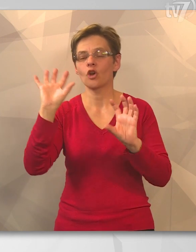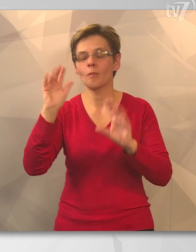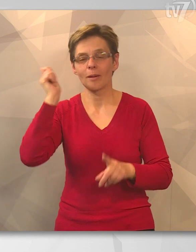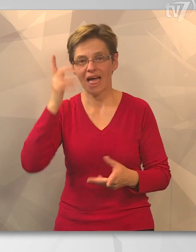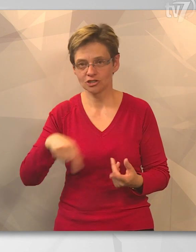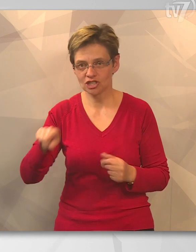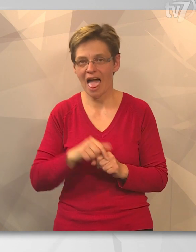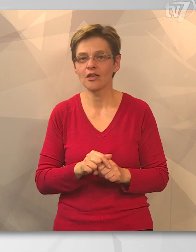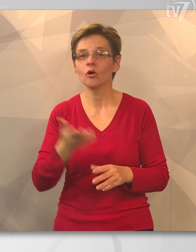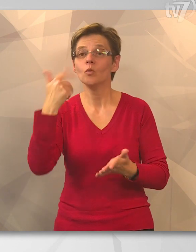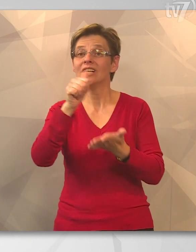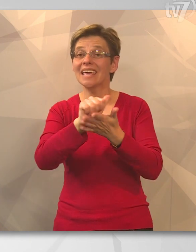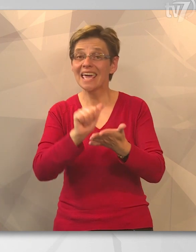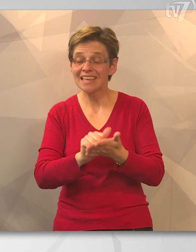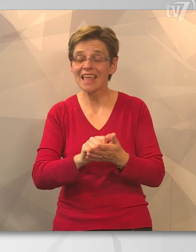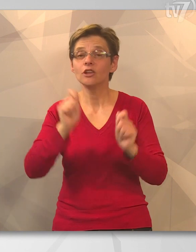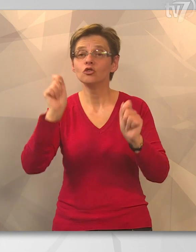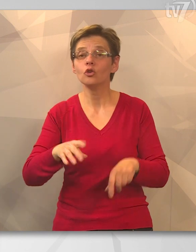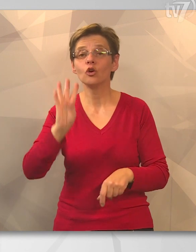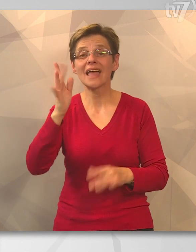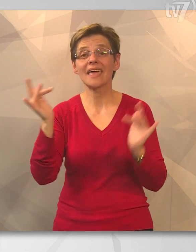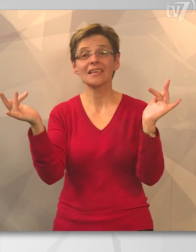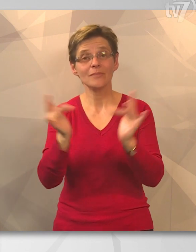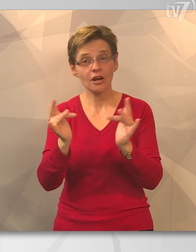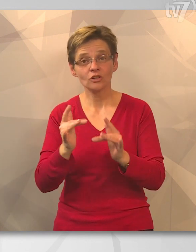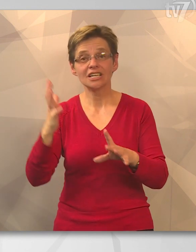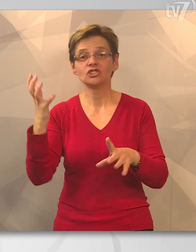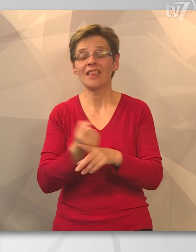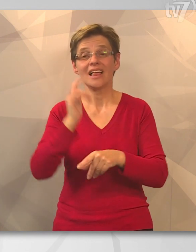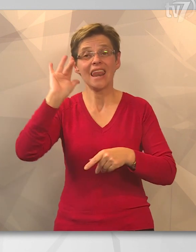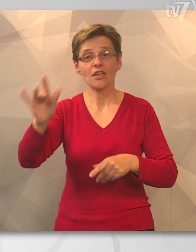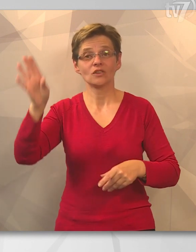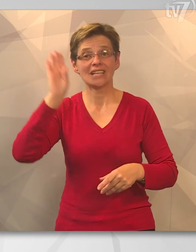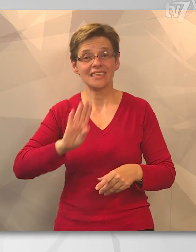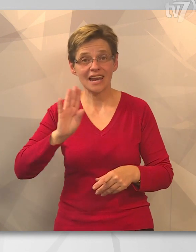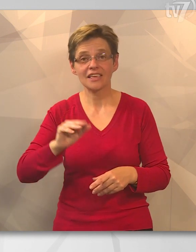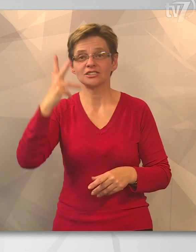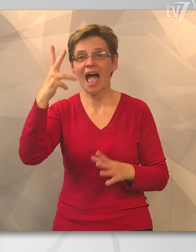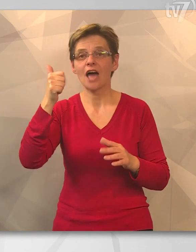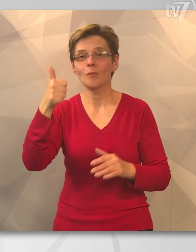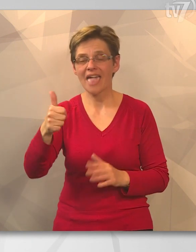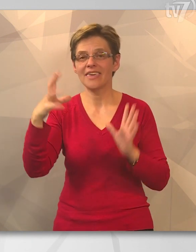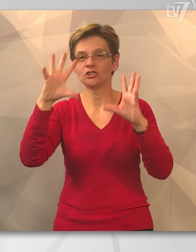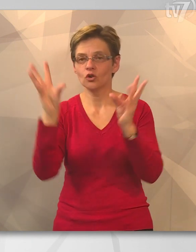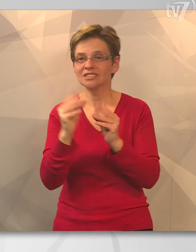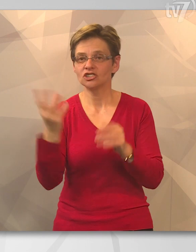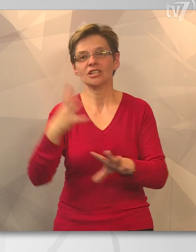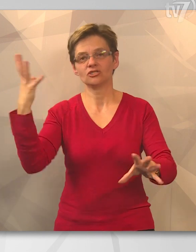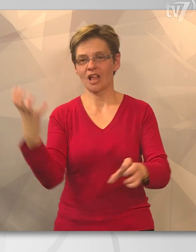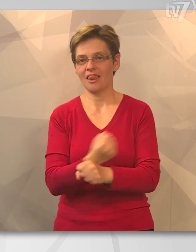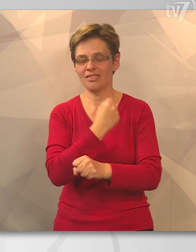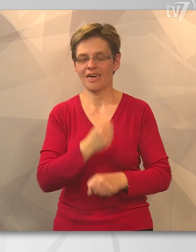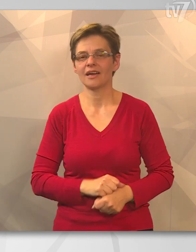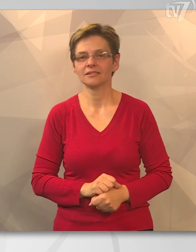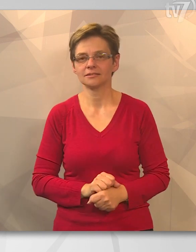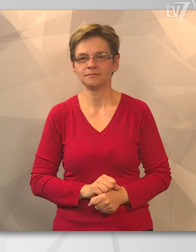lányok. A BRS-en múlt hét pénteken a döntő negyedik mérkőzésén legyőzte a Nyíregyházát, és 3-1-es összesítéssel megnyerte